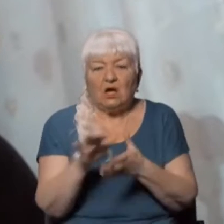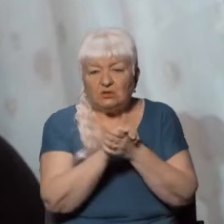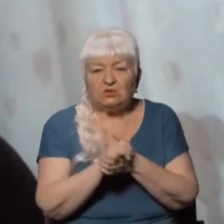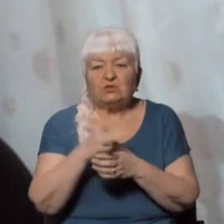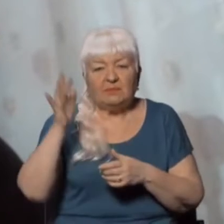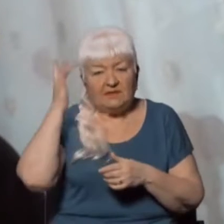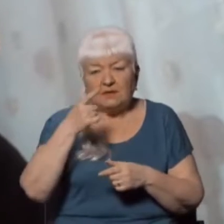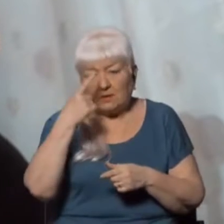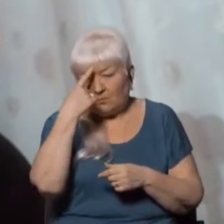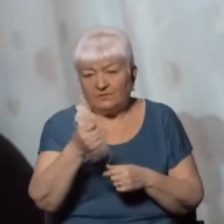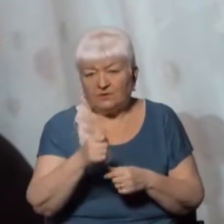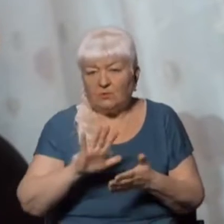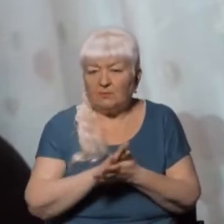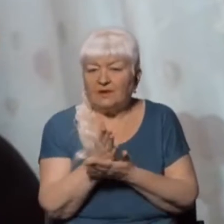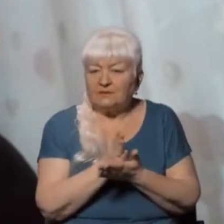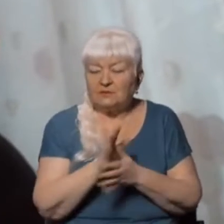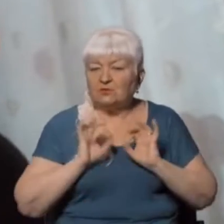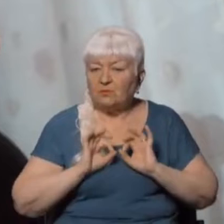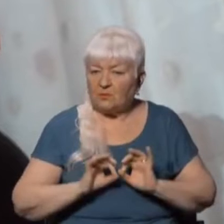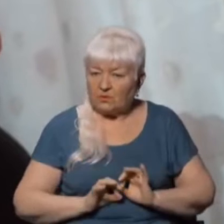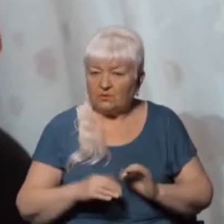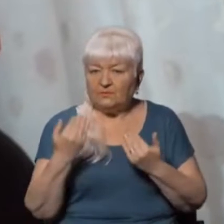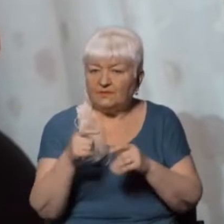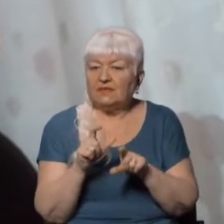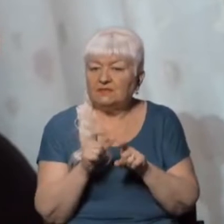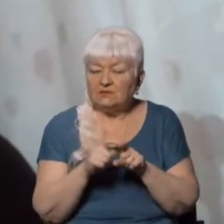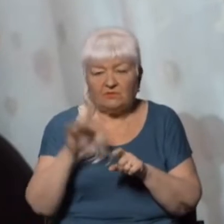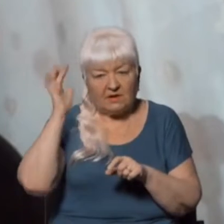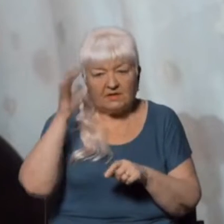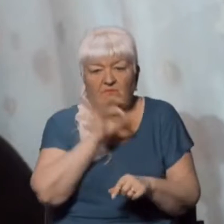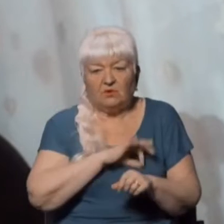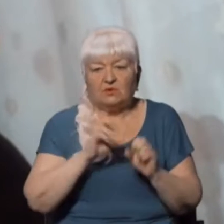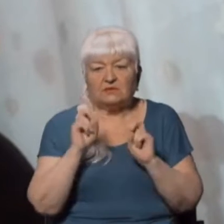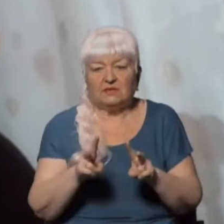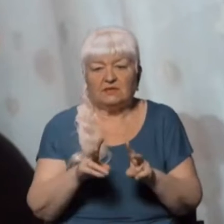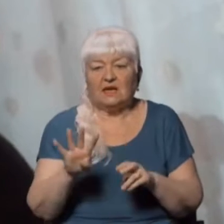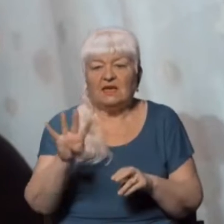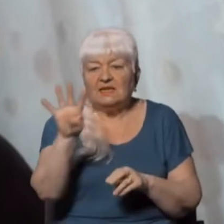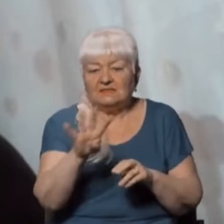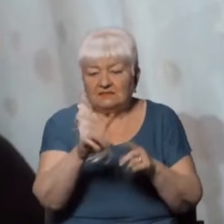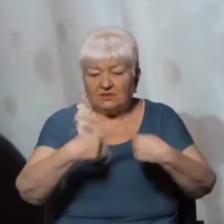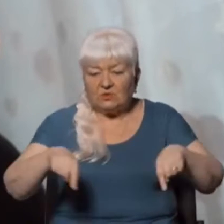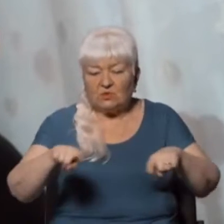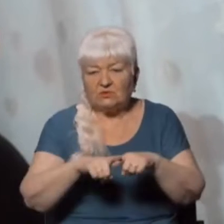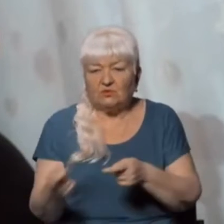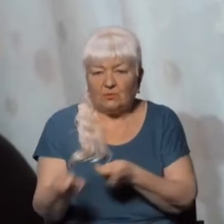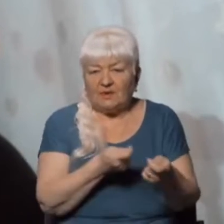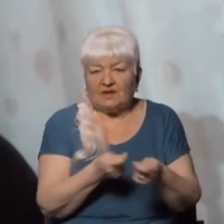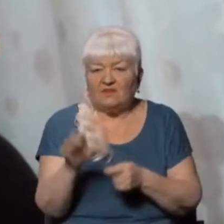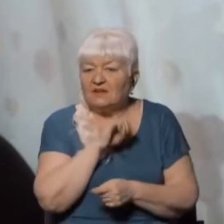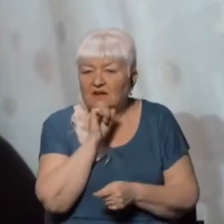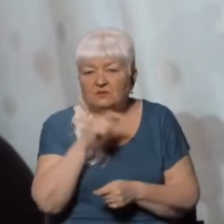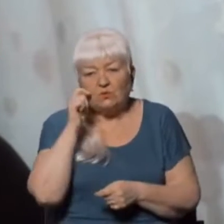представниця пресслужби прокуратури Криму Яна Наулік. За її словами, Крим використовували як сіру зону для перевезення викраденого українського зерна.